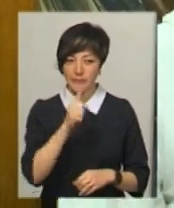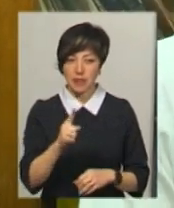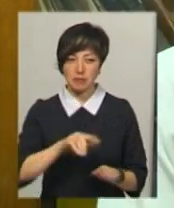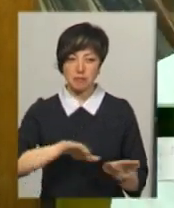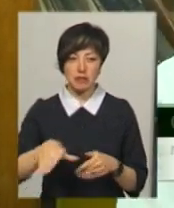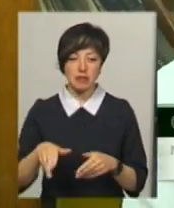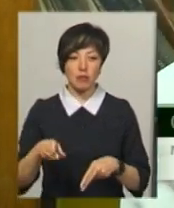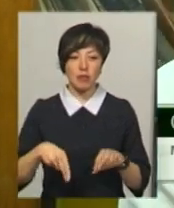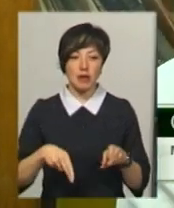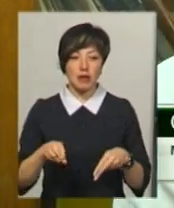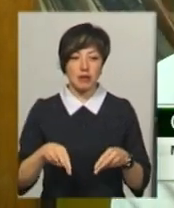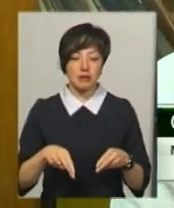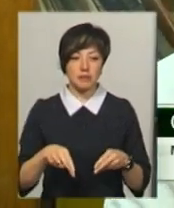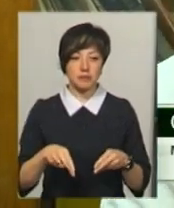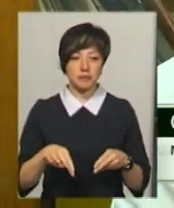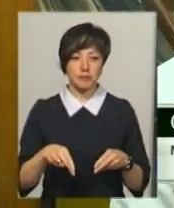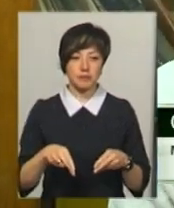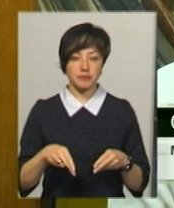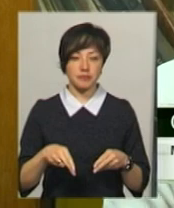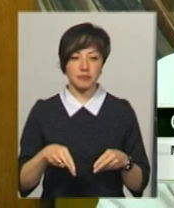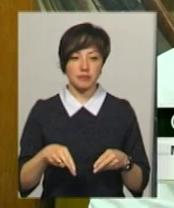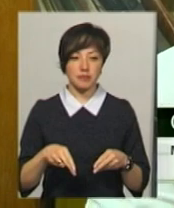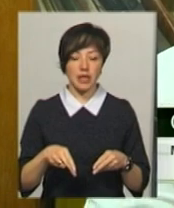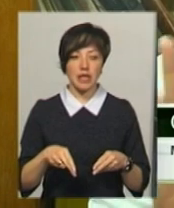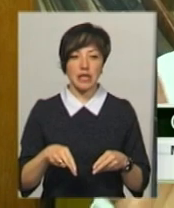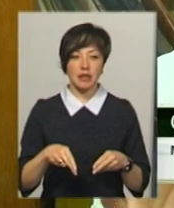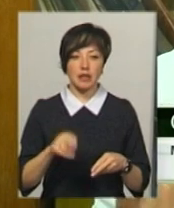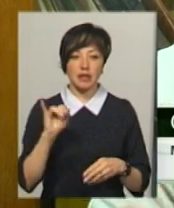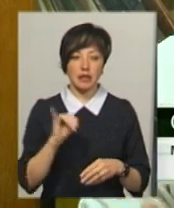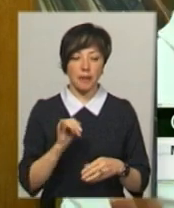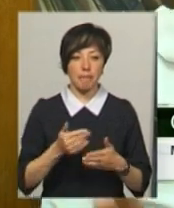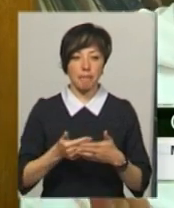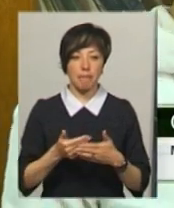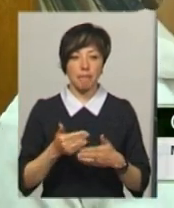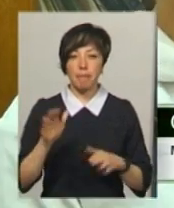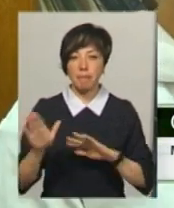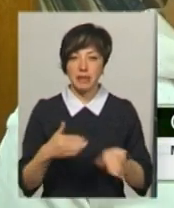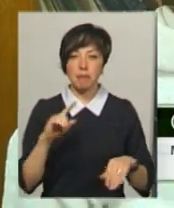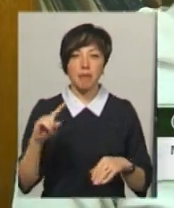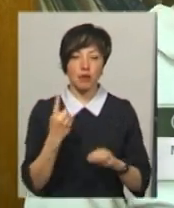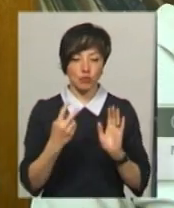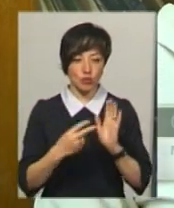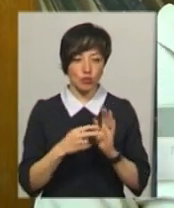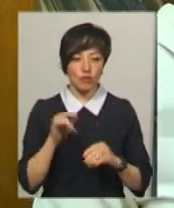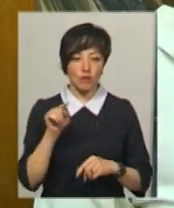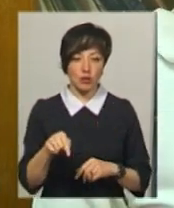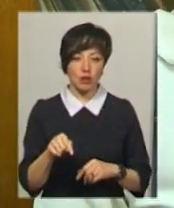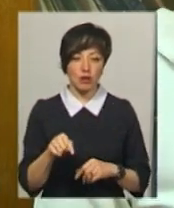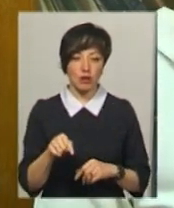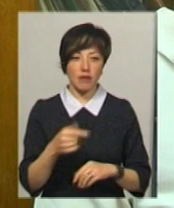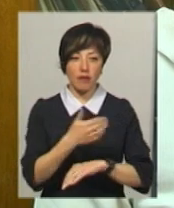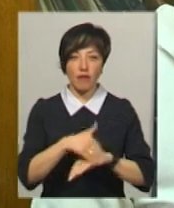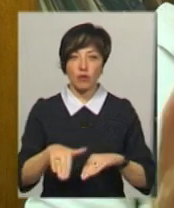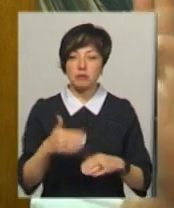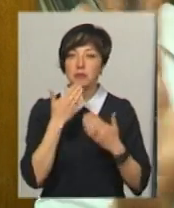після того, як пройшла операція і після першого підключення, вона вийшла на